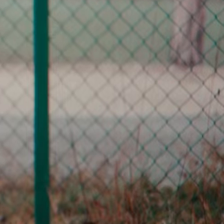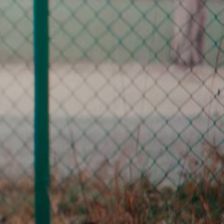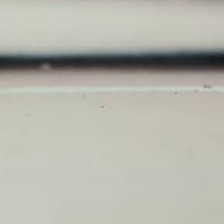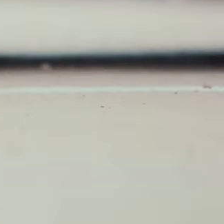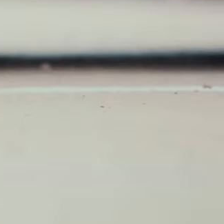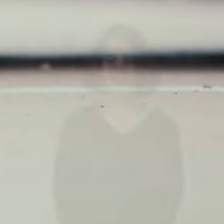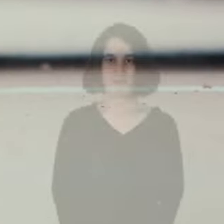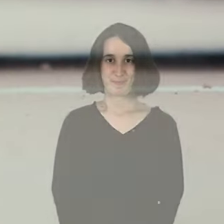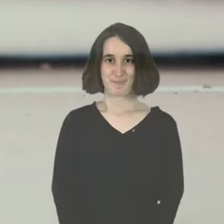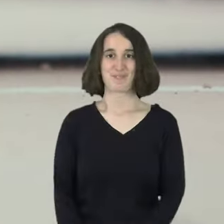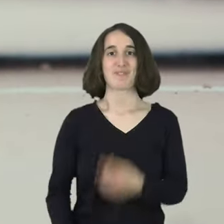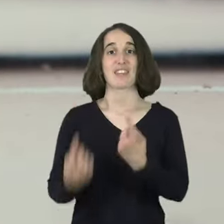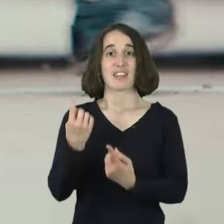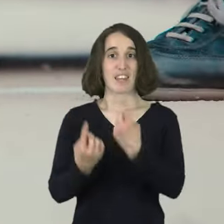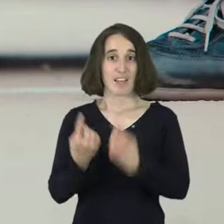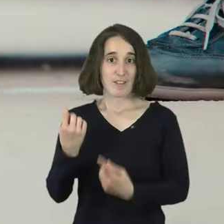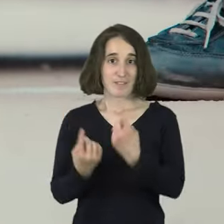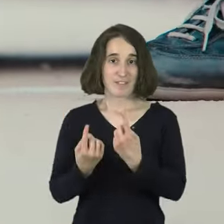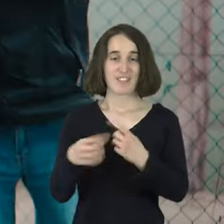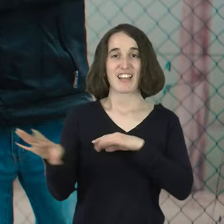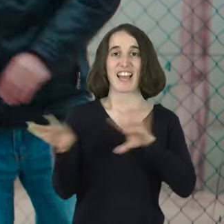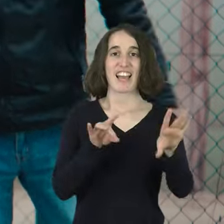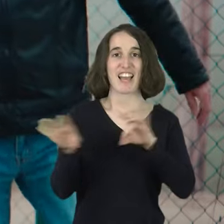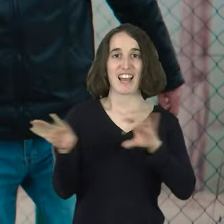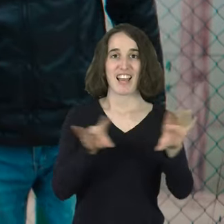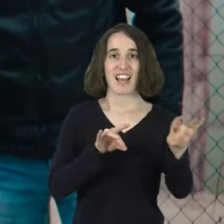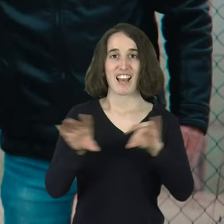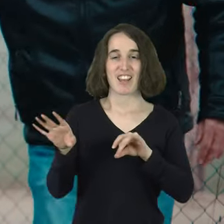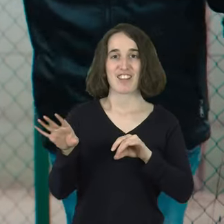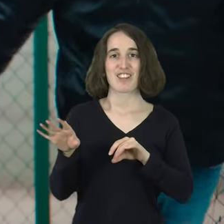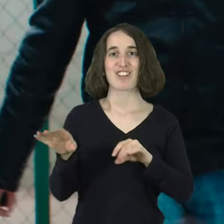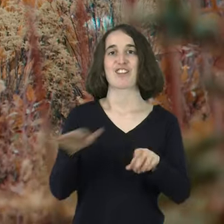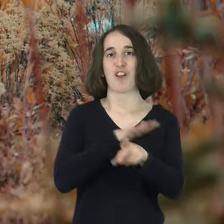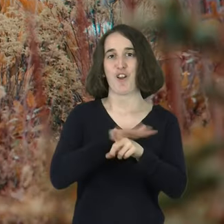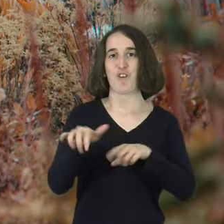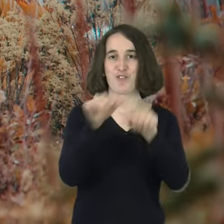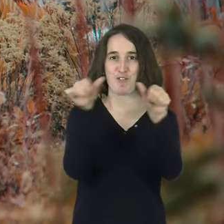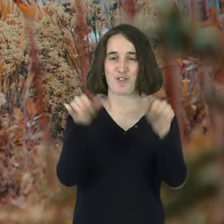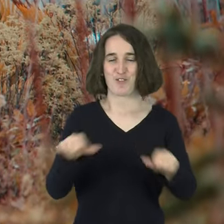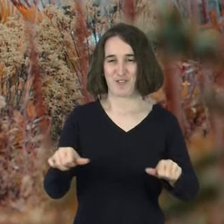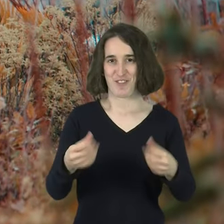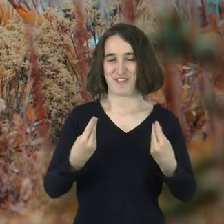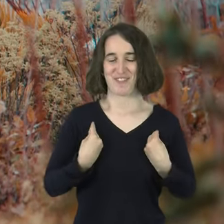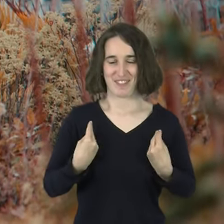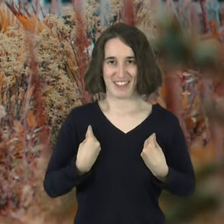GAUSA BATAUKERATZEAK Batzutan, gauza bat aukeratzeak ekartzen du nola biziko zaren.